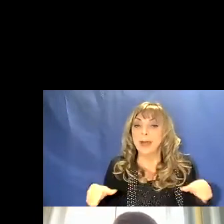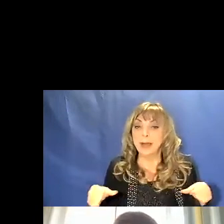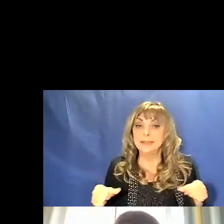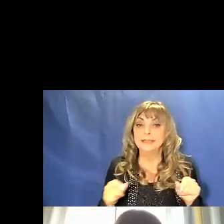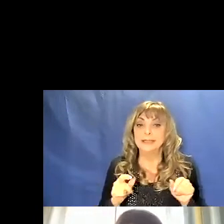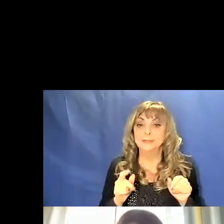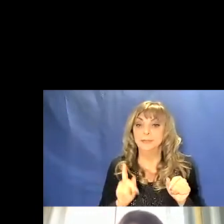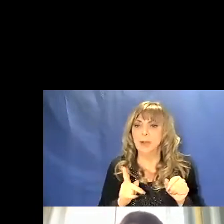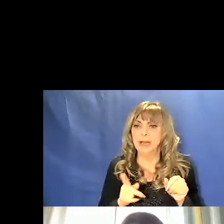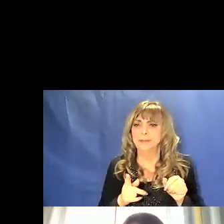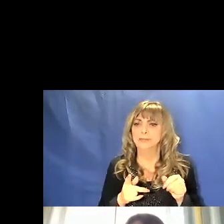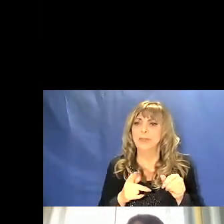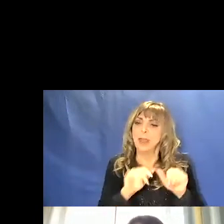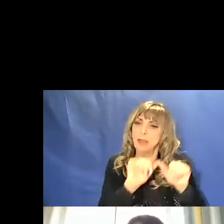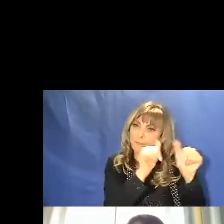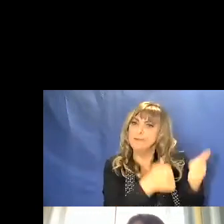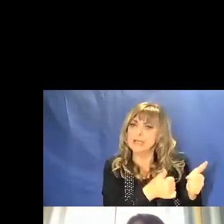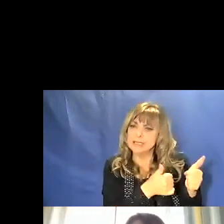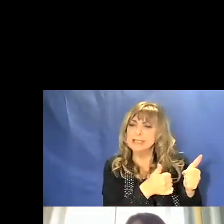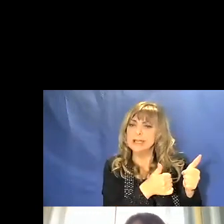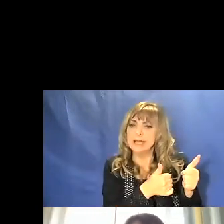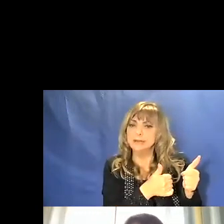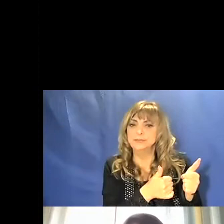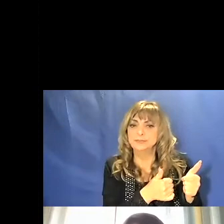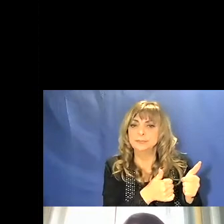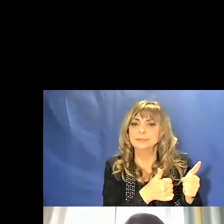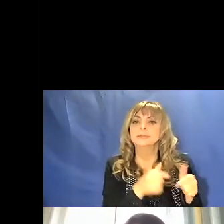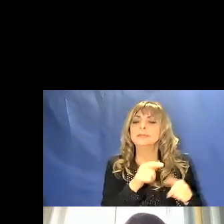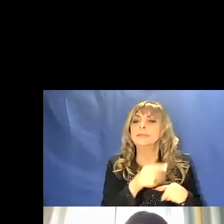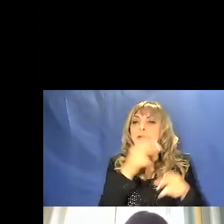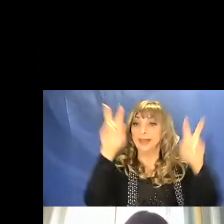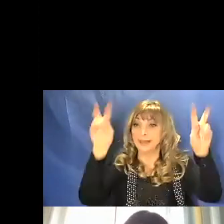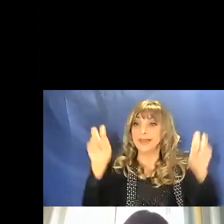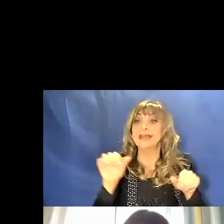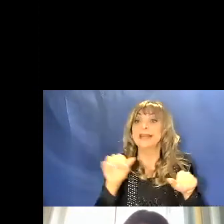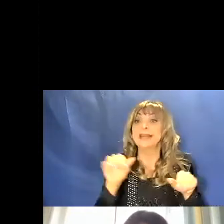parte della fisica che si chiama spettroscopia.